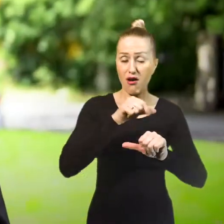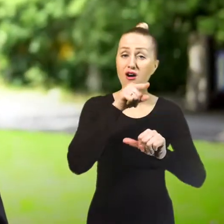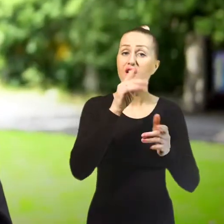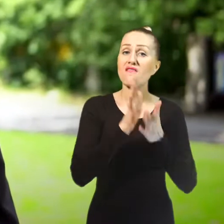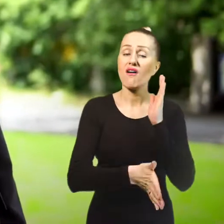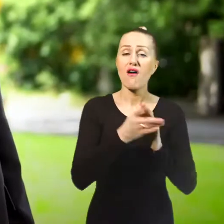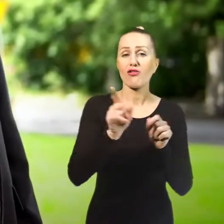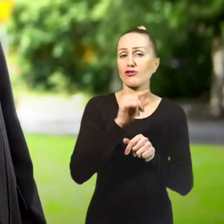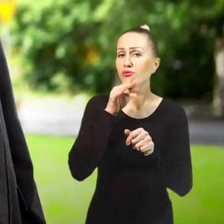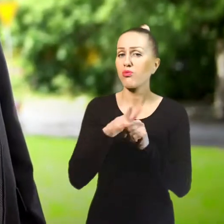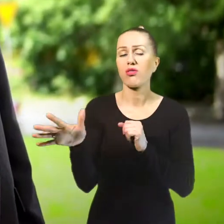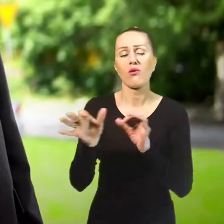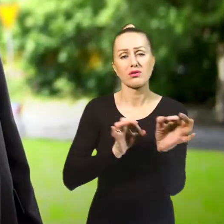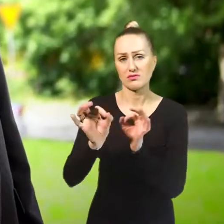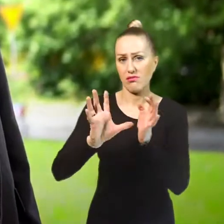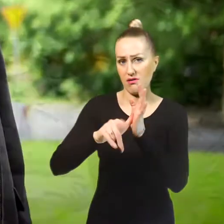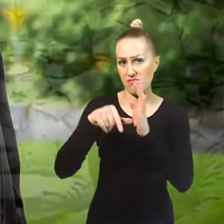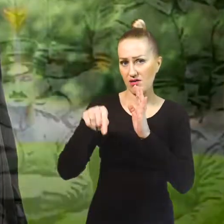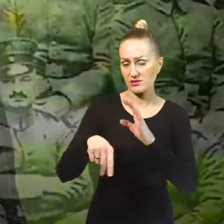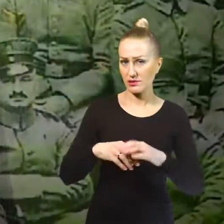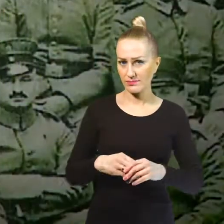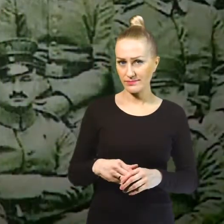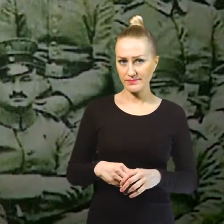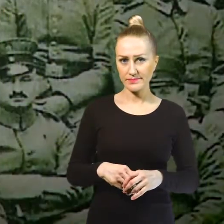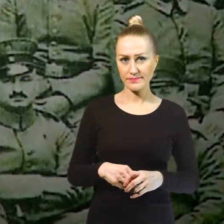ona odcisnęła swoje piętno na historii naszego miasta.